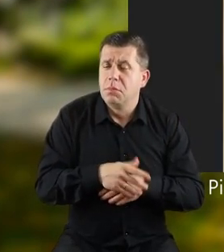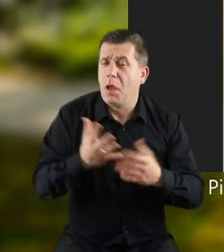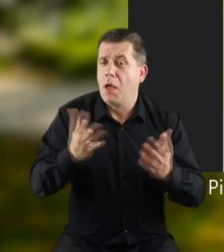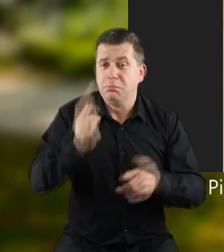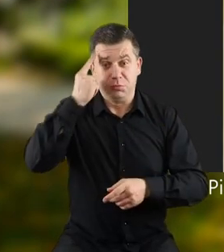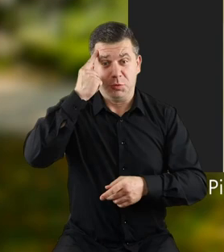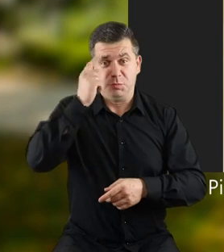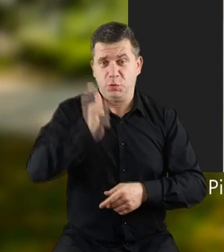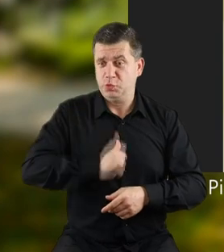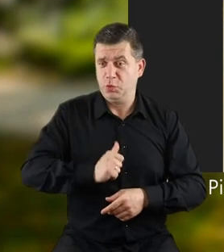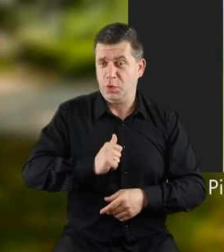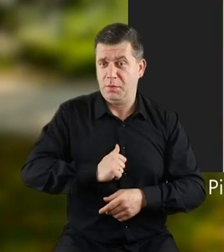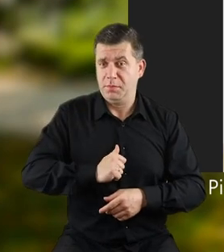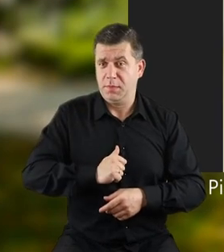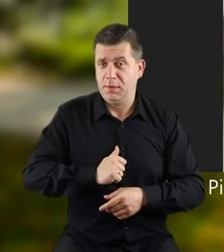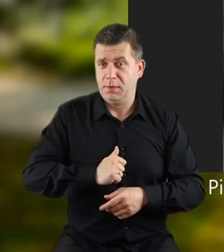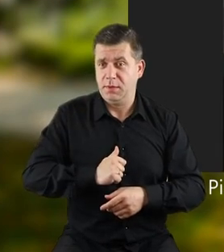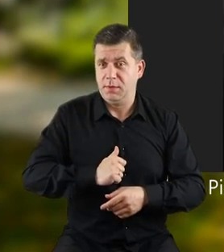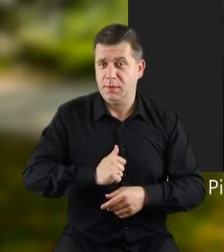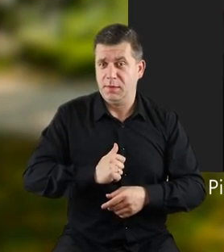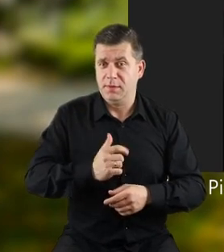Ale przypomniał sobie.